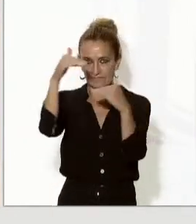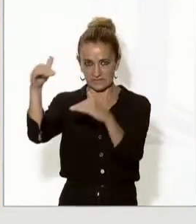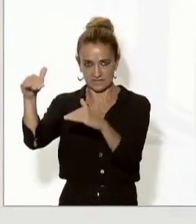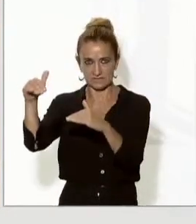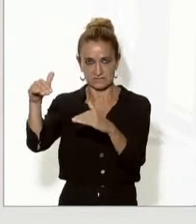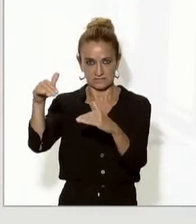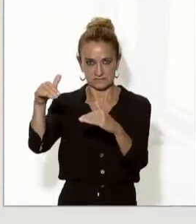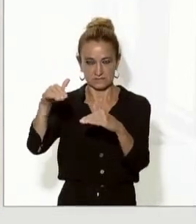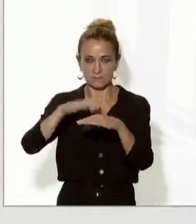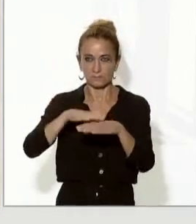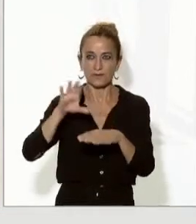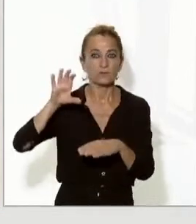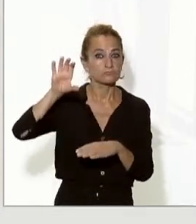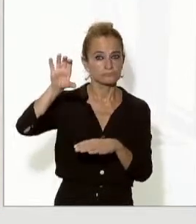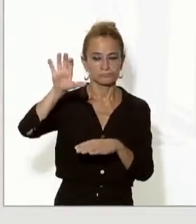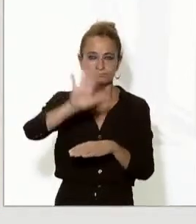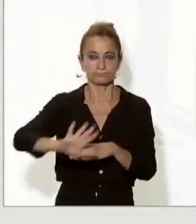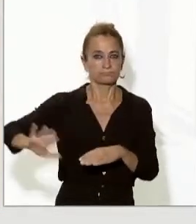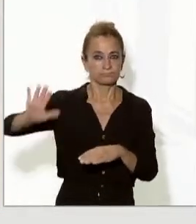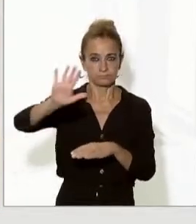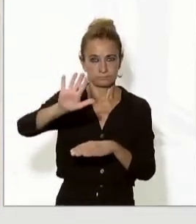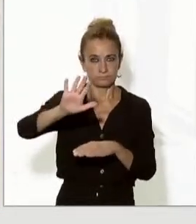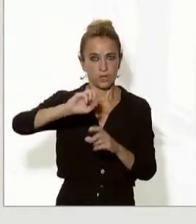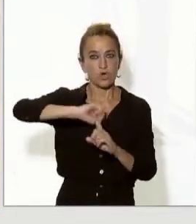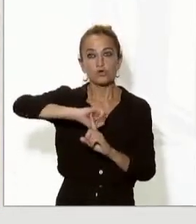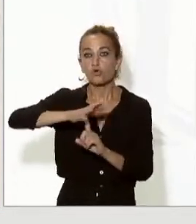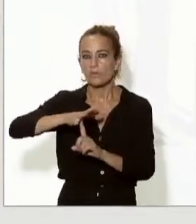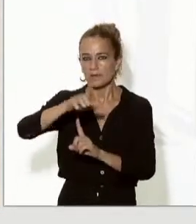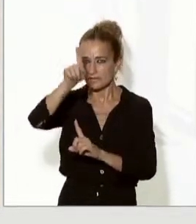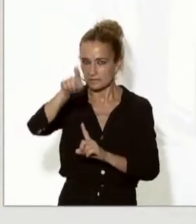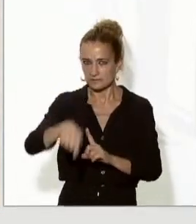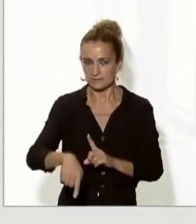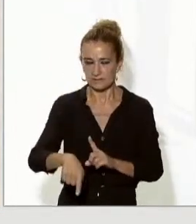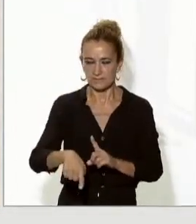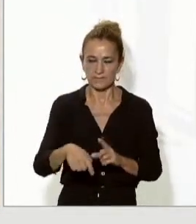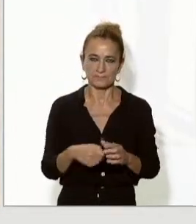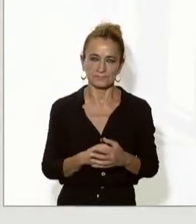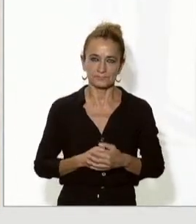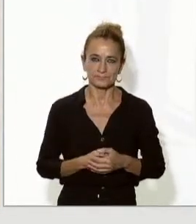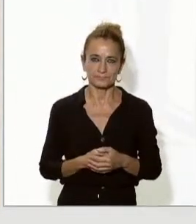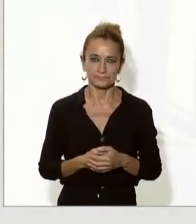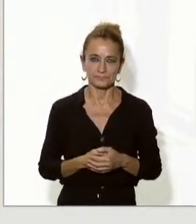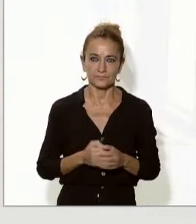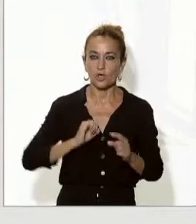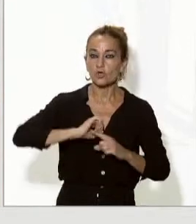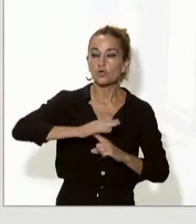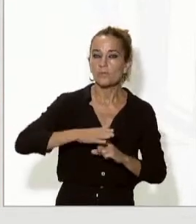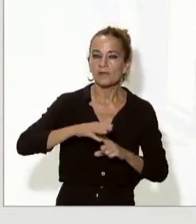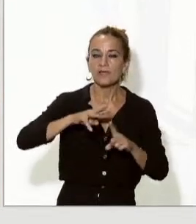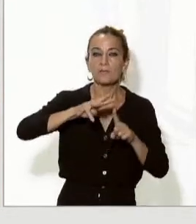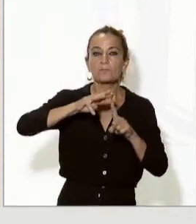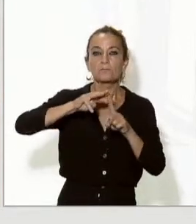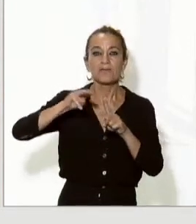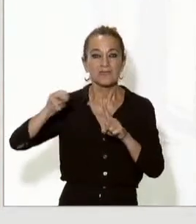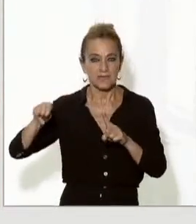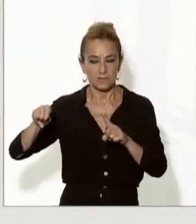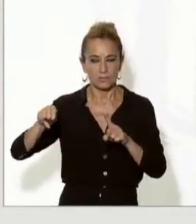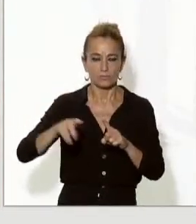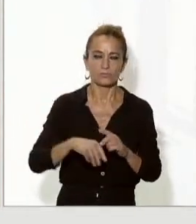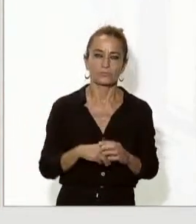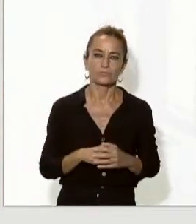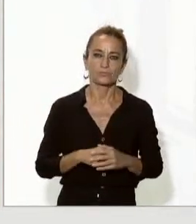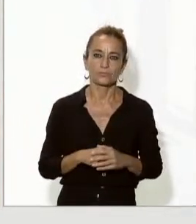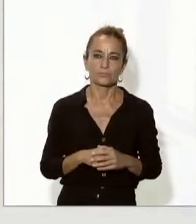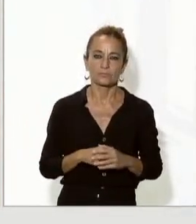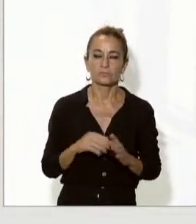del país i per totes les comarques, també per les comarques del Pirineu, i en aquest cas per